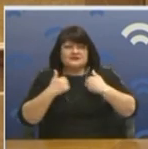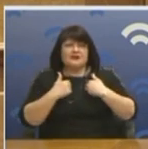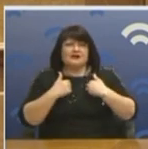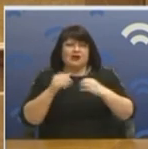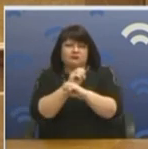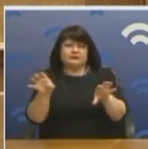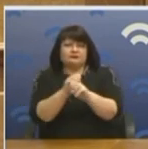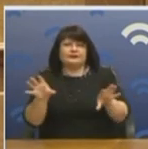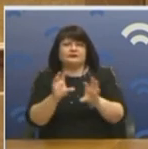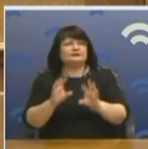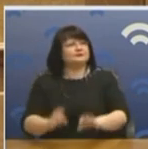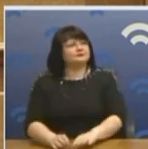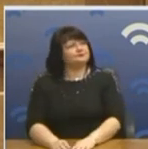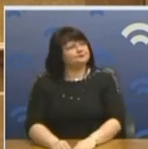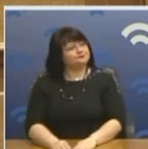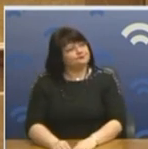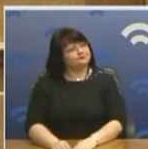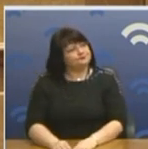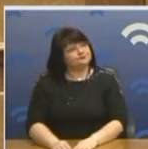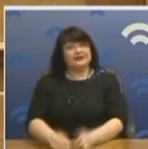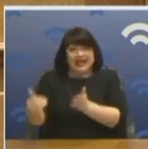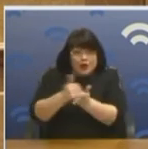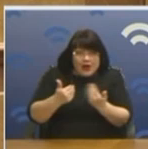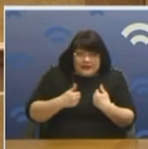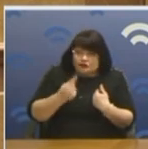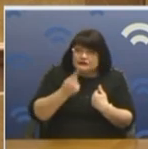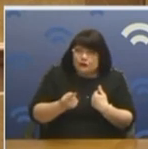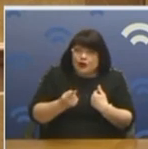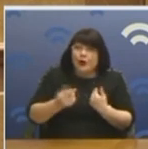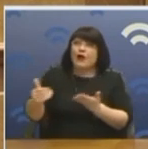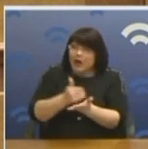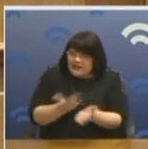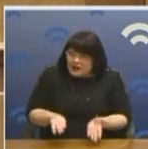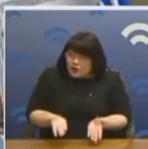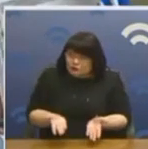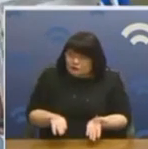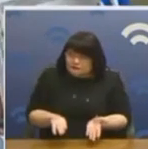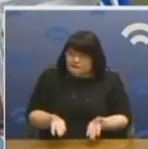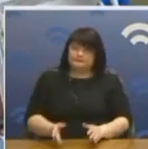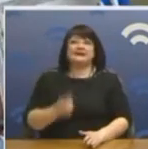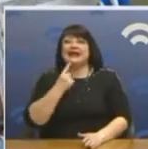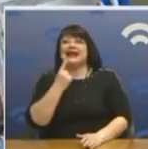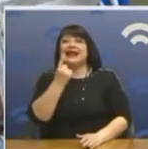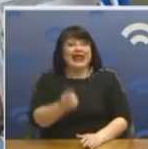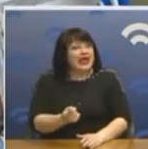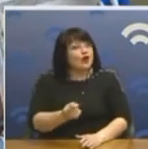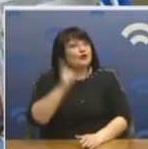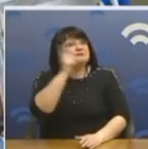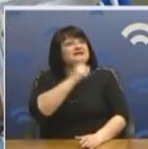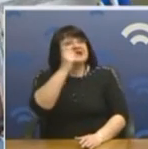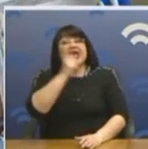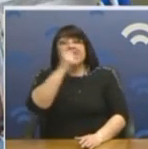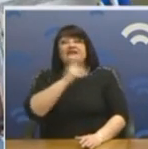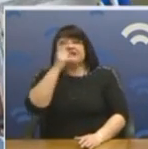Γιατί έχω άδικο, κύριε Ευρωπαϊκό. Έχω άδικο. Λέω λοιπόν τα παραποιημένα βίντεο των